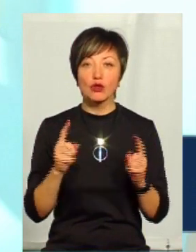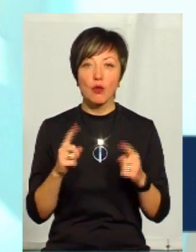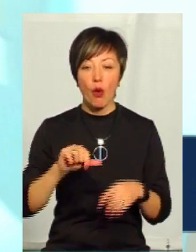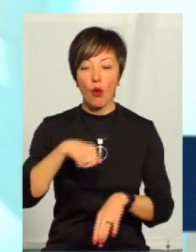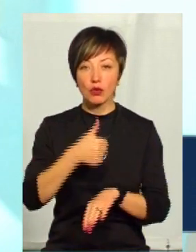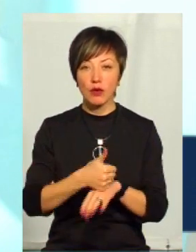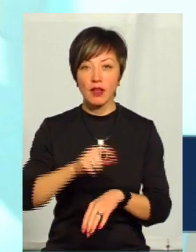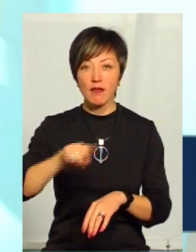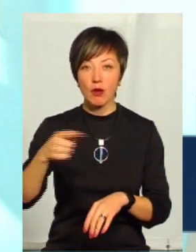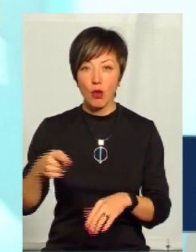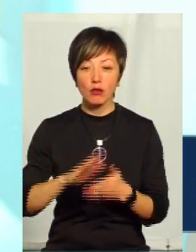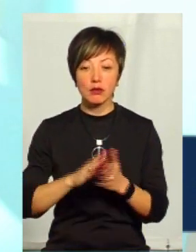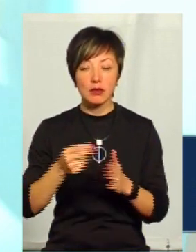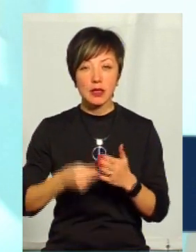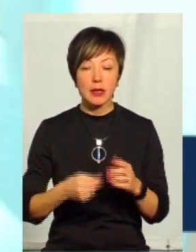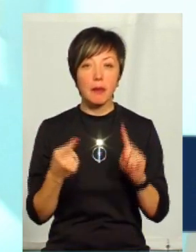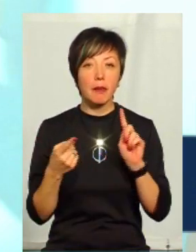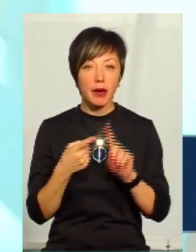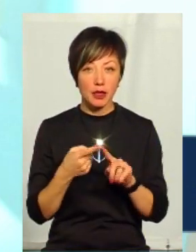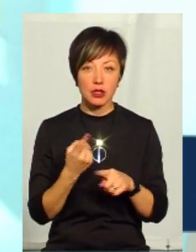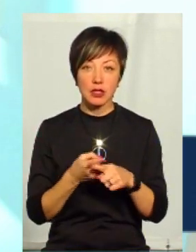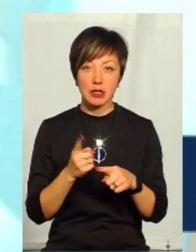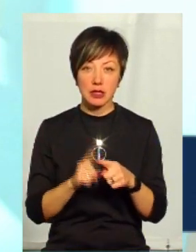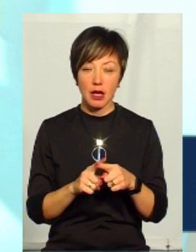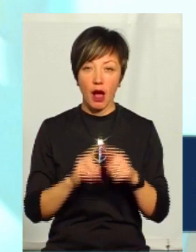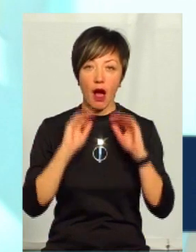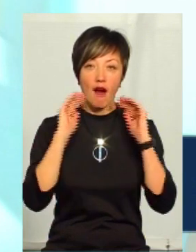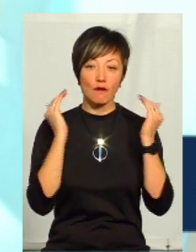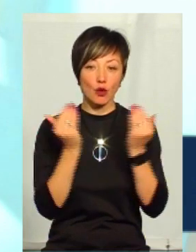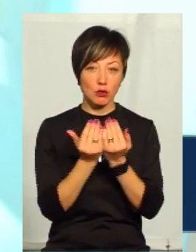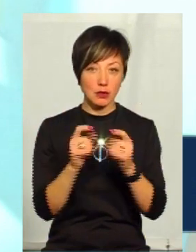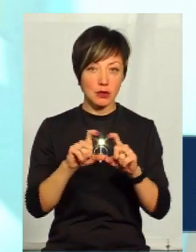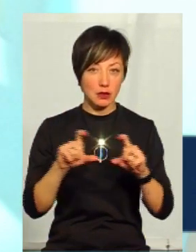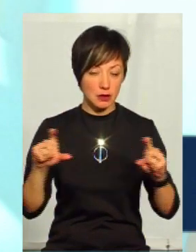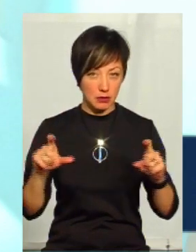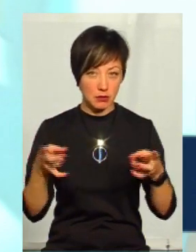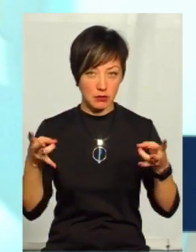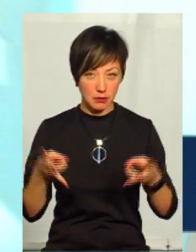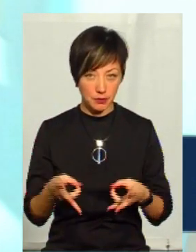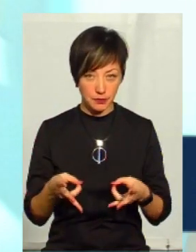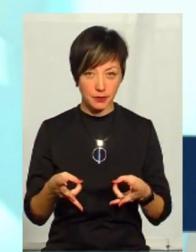вимоги для того, щоб укласти угоду, перше, це автономізація закладу, щоб ми стали